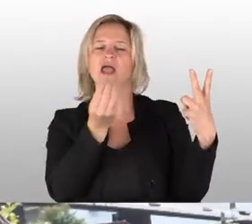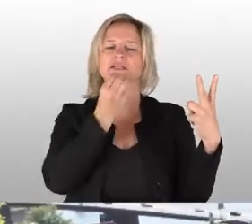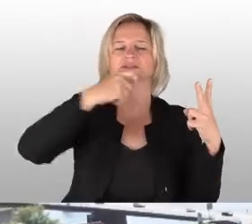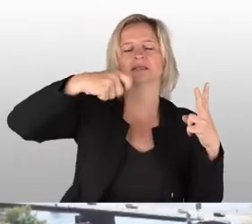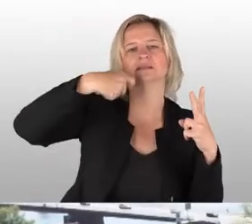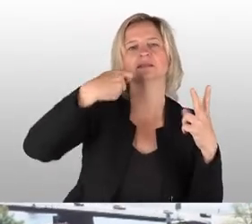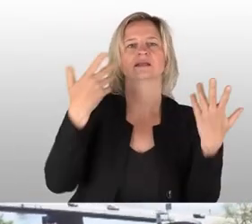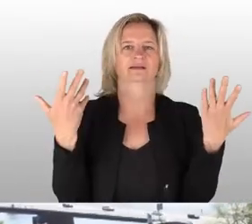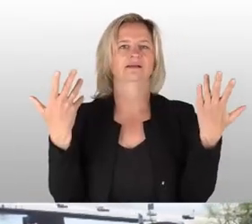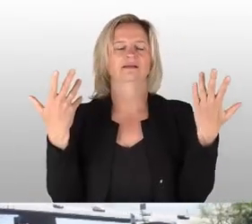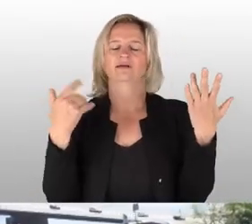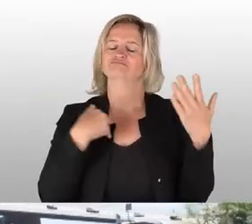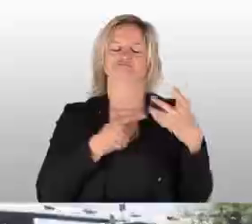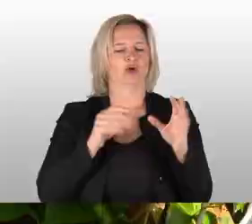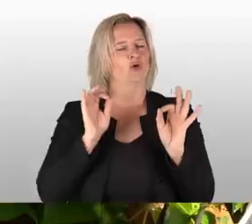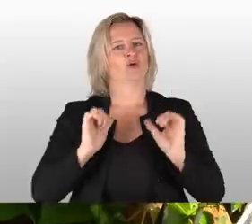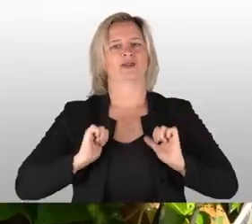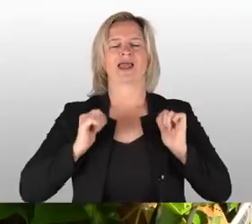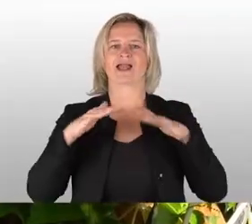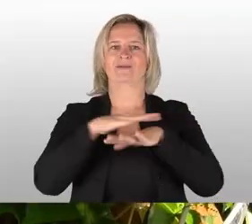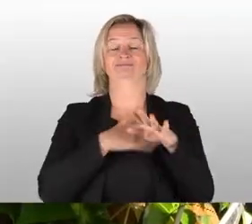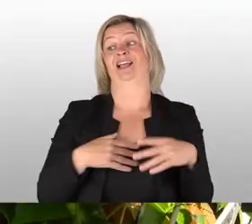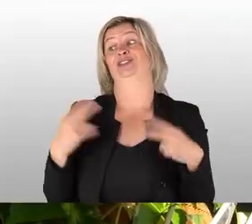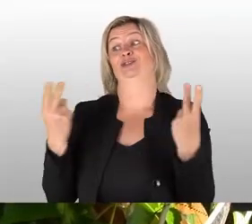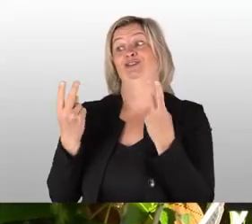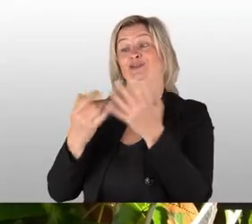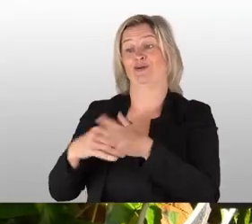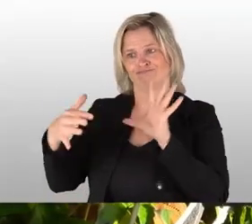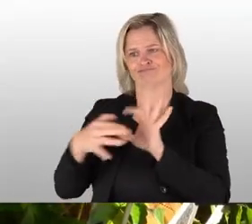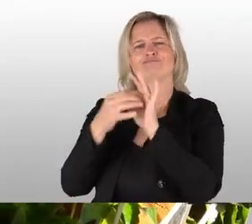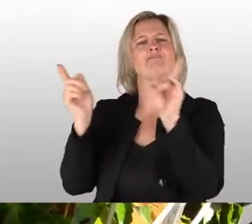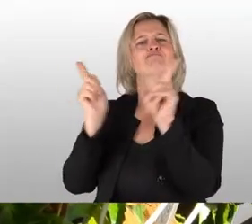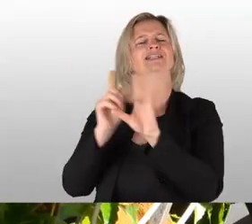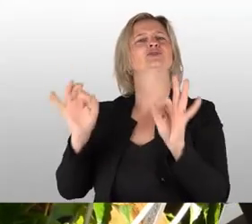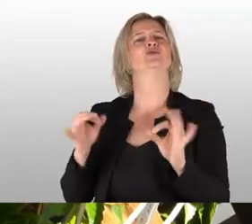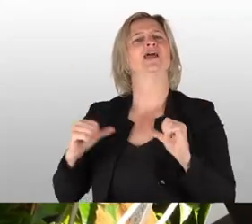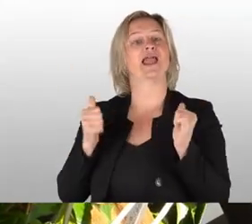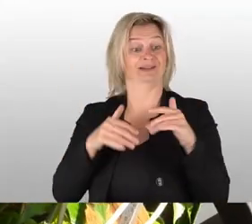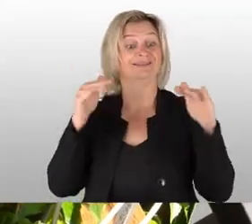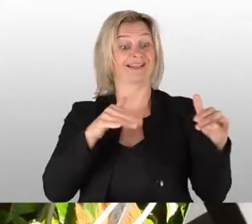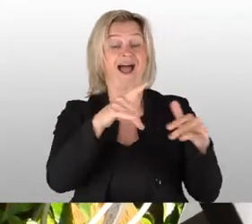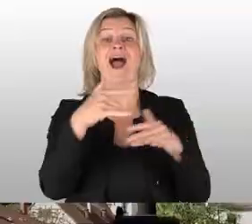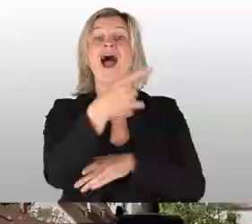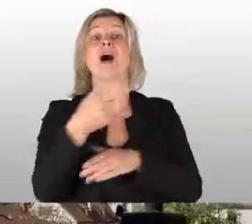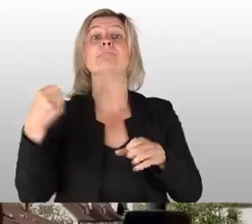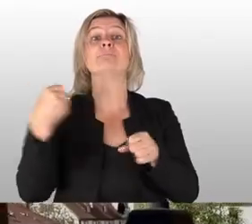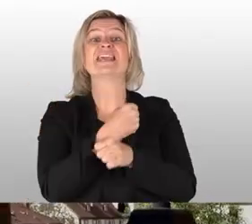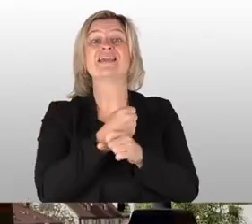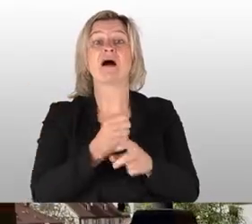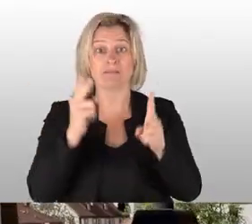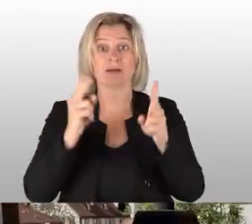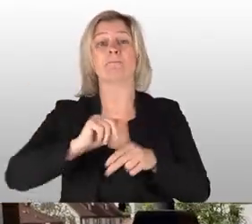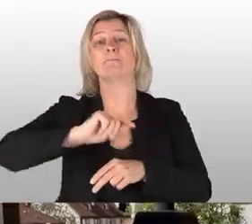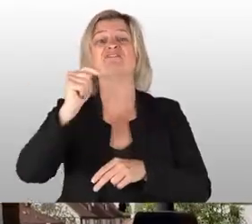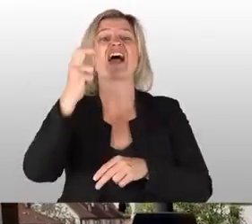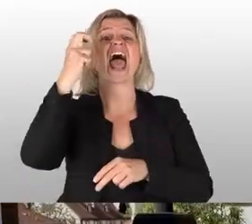Wein oder beim leckeren Essen. Also es lässt sich hier sehr gut leben. Sowieso. Und in dem Sinne, Herr Müller? Ja, ich habe jetzt hier mal ein Bier drin von